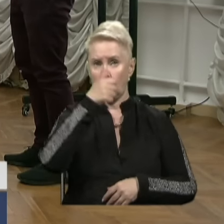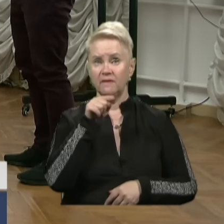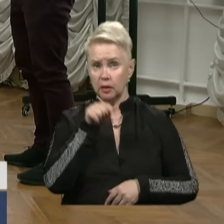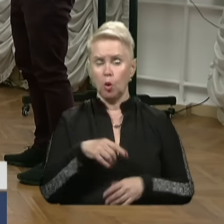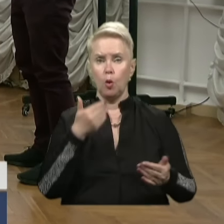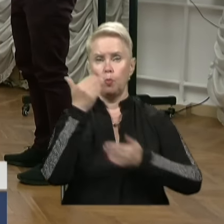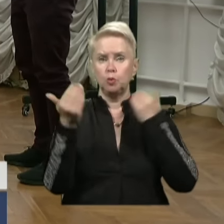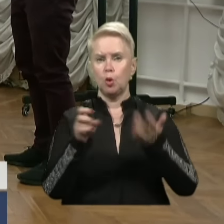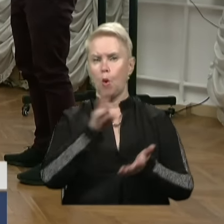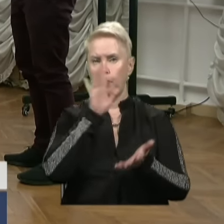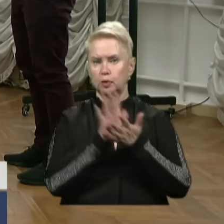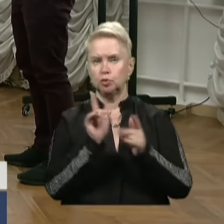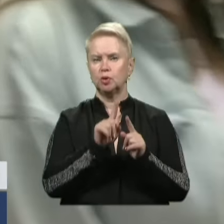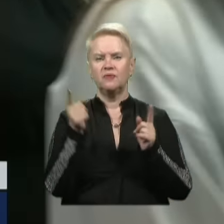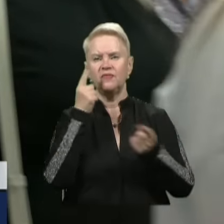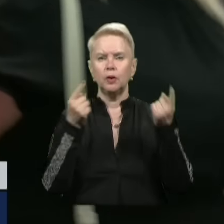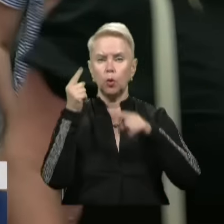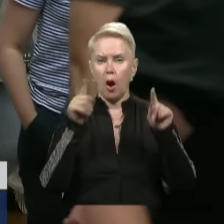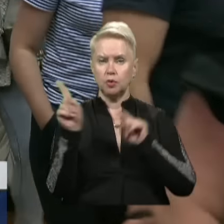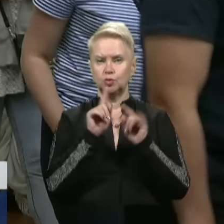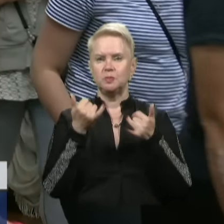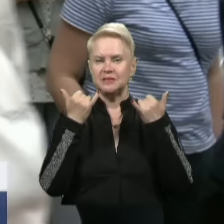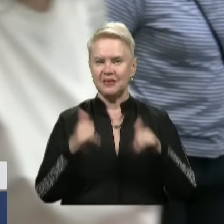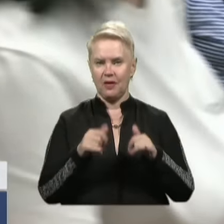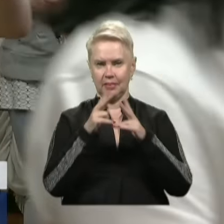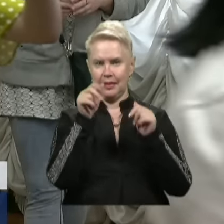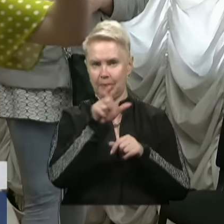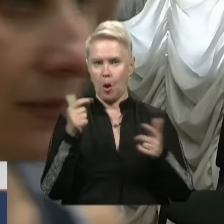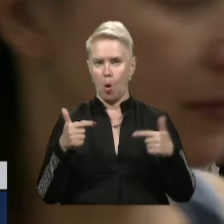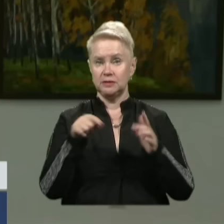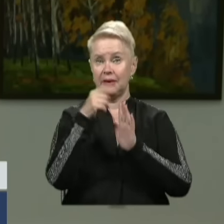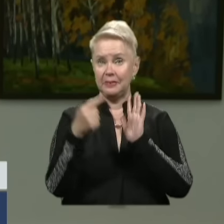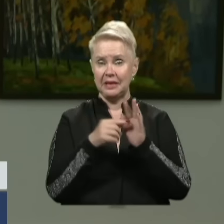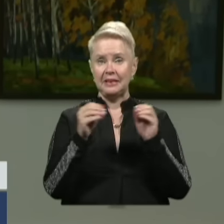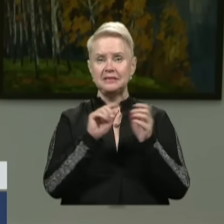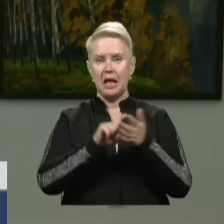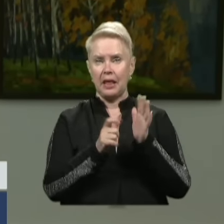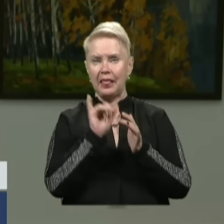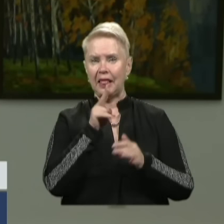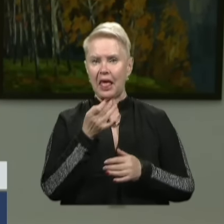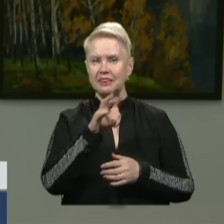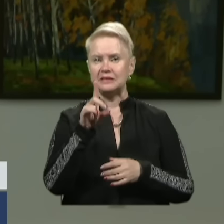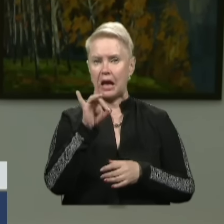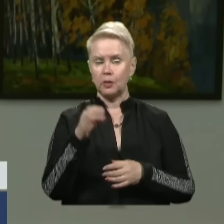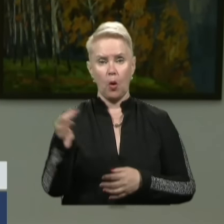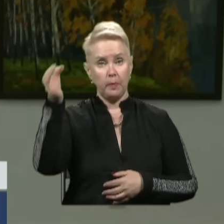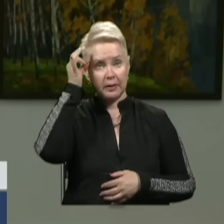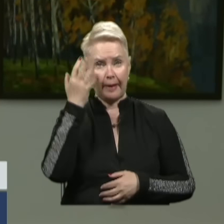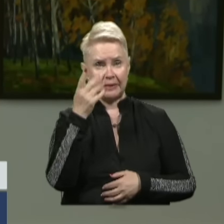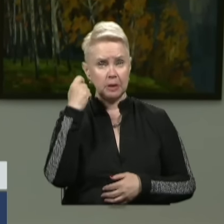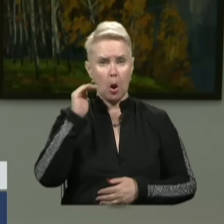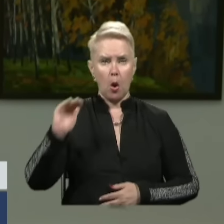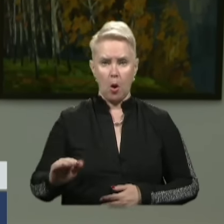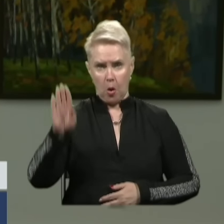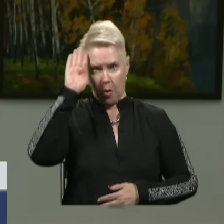Відтоді музейники постійно щось вигадували, аби здивувати дніпрян та гостей міста. Десятикласник Ілля Назаренко пригадує, як п'ятирічним